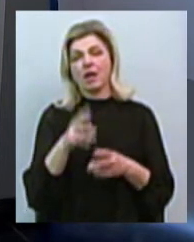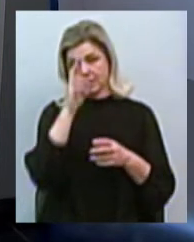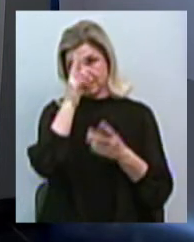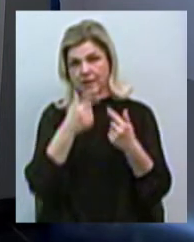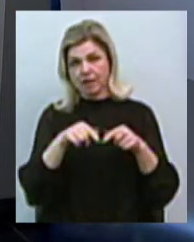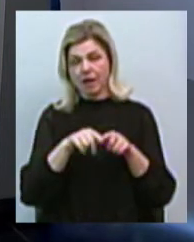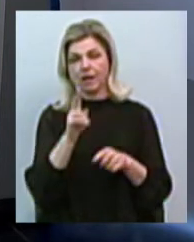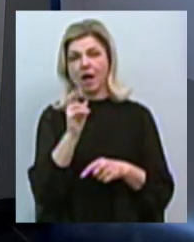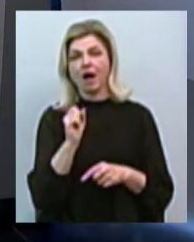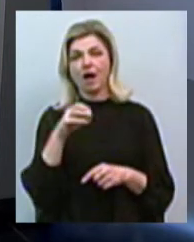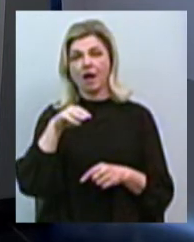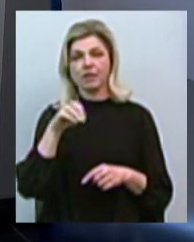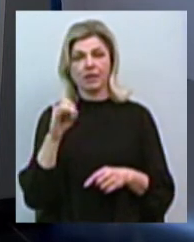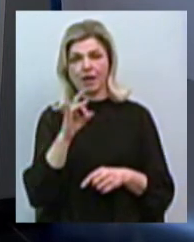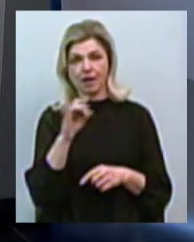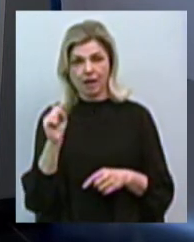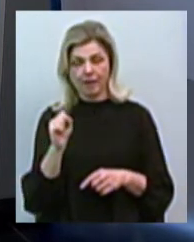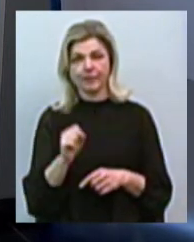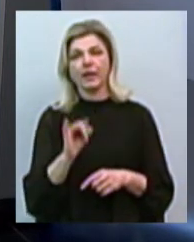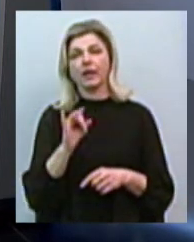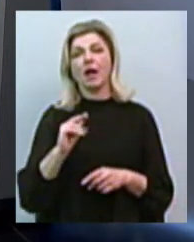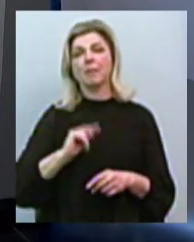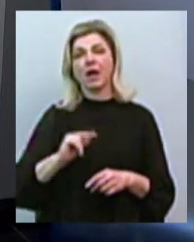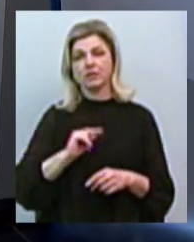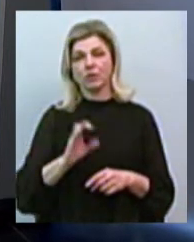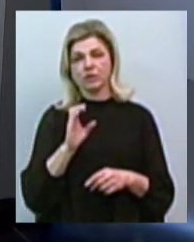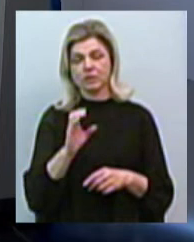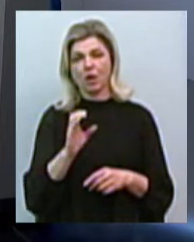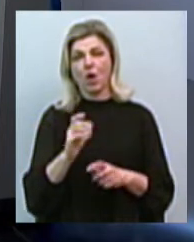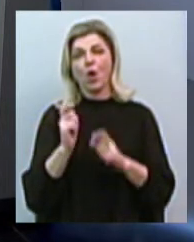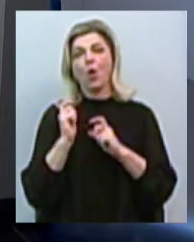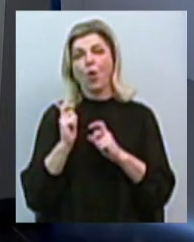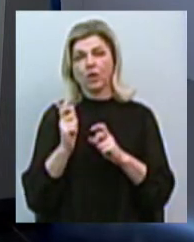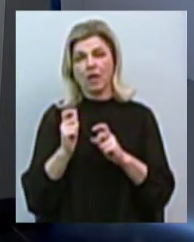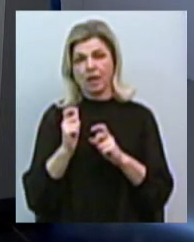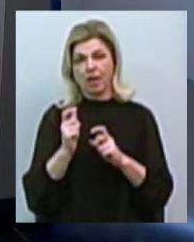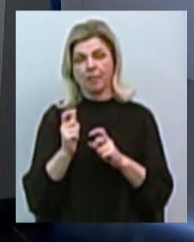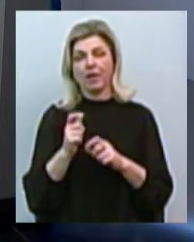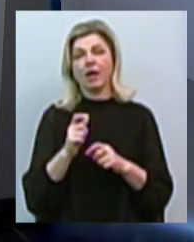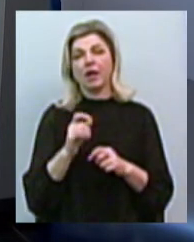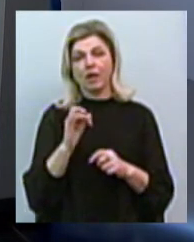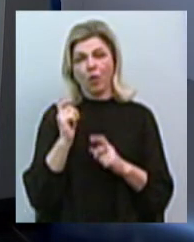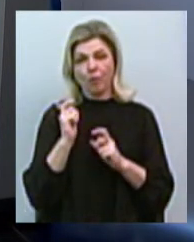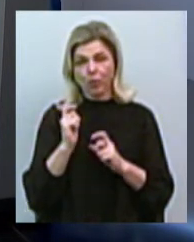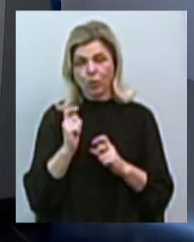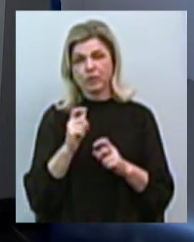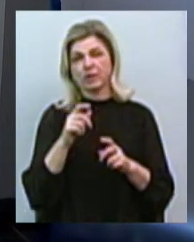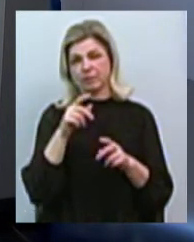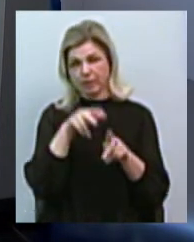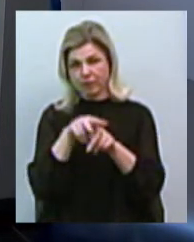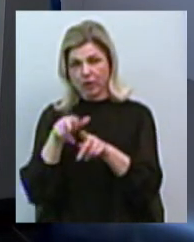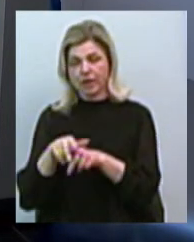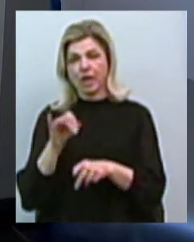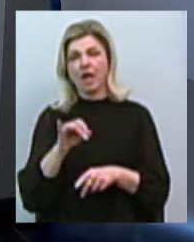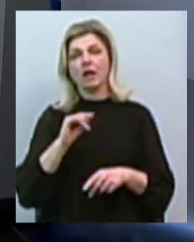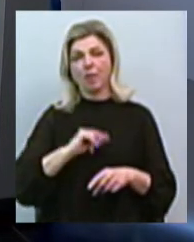Працює в тому числі і з контейнерними перевантаженнями. Надає послуги з обробки терміналів для